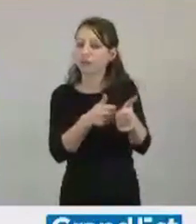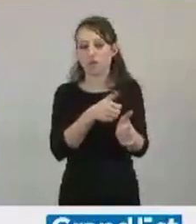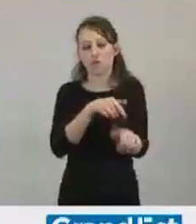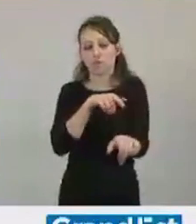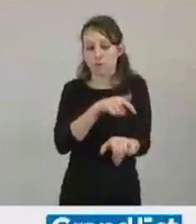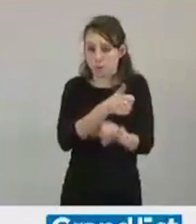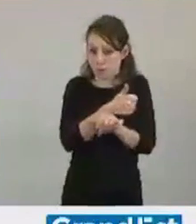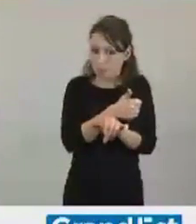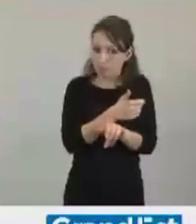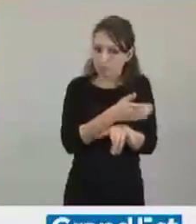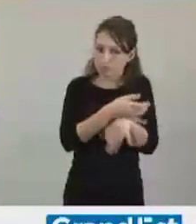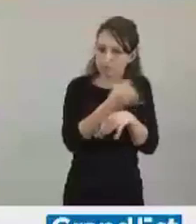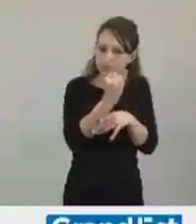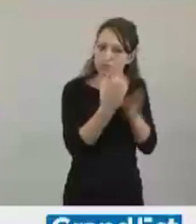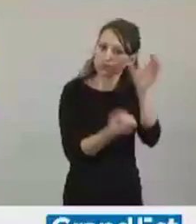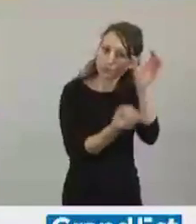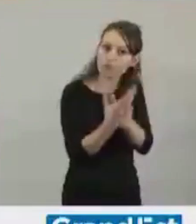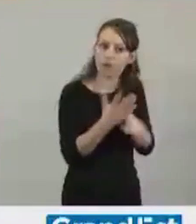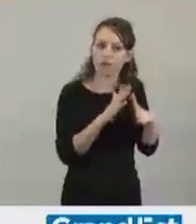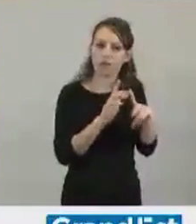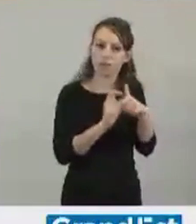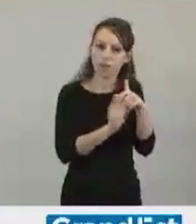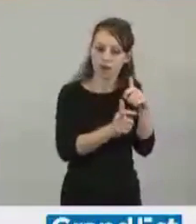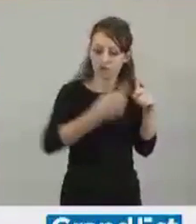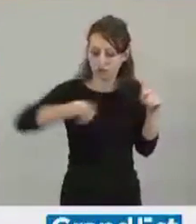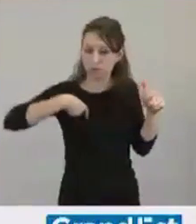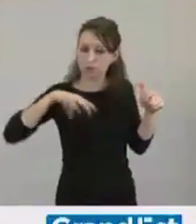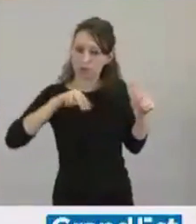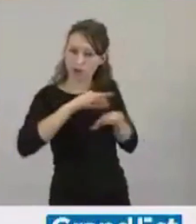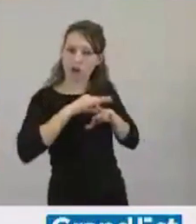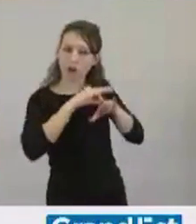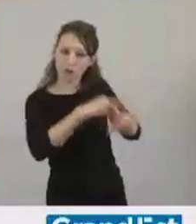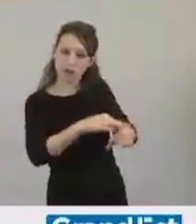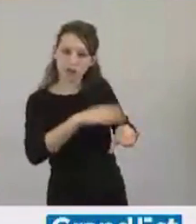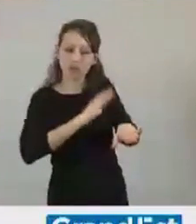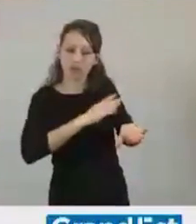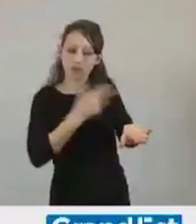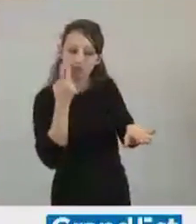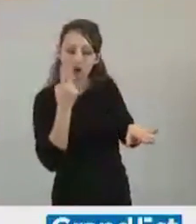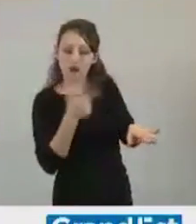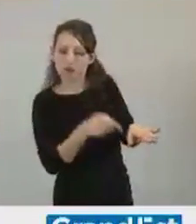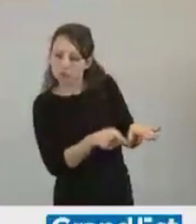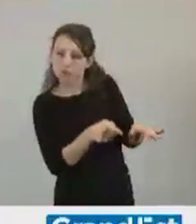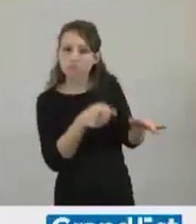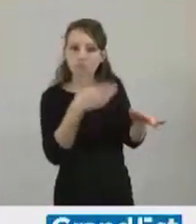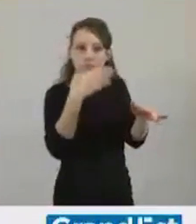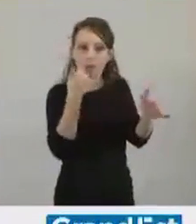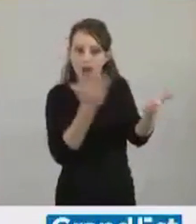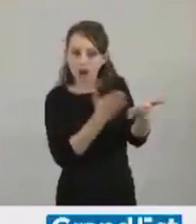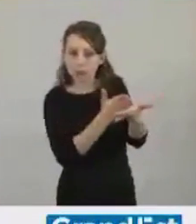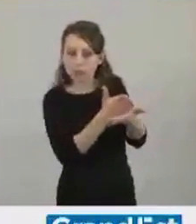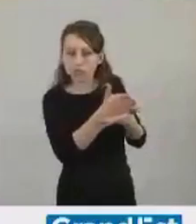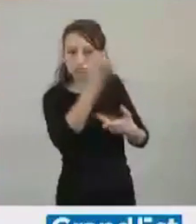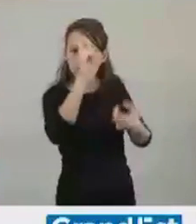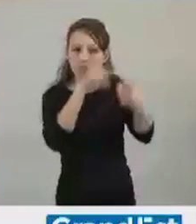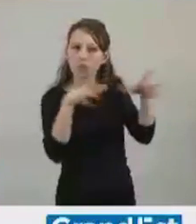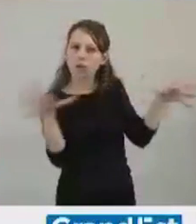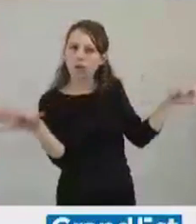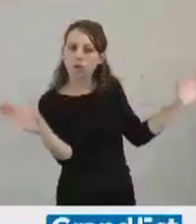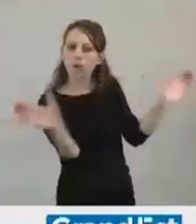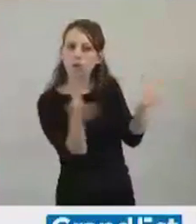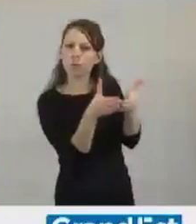une démarche que nous allons accompagner, pour voir quelle sera la meilleure orientation de leur regroupement en interpôle, puisque nous savons que l'État